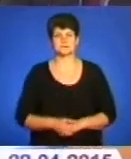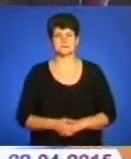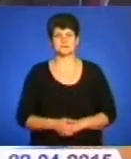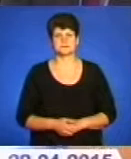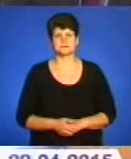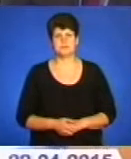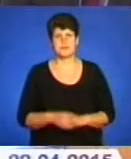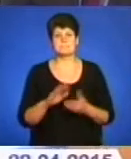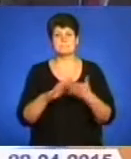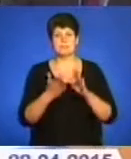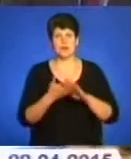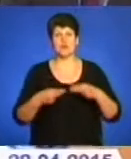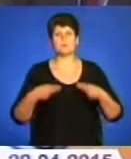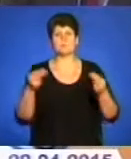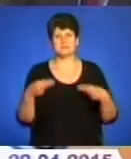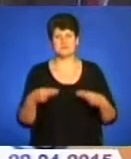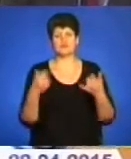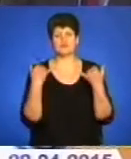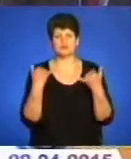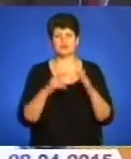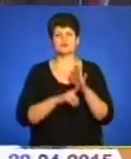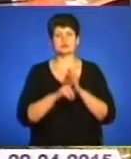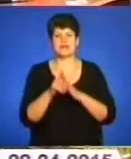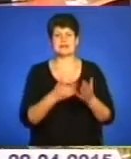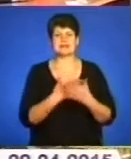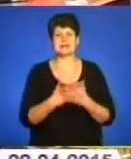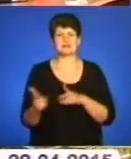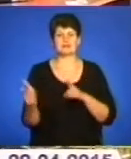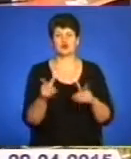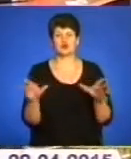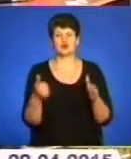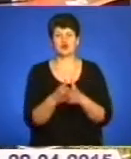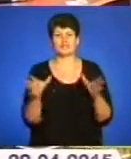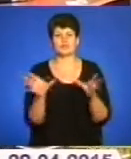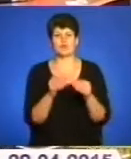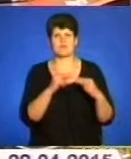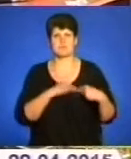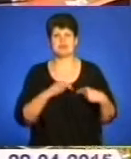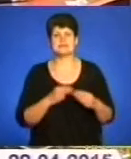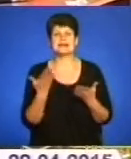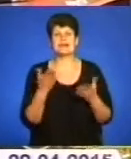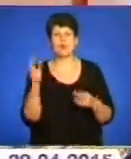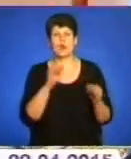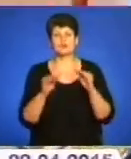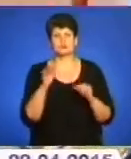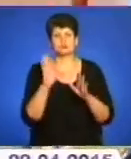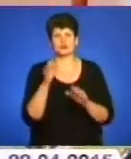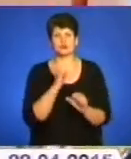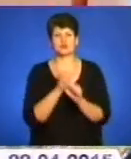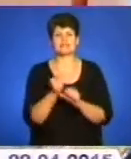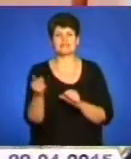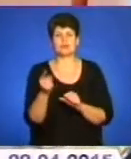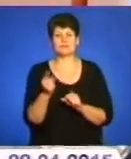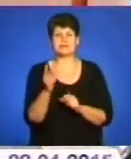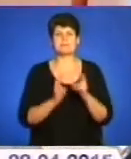Меморандум підписано. Відсьогодні розпочинається активна підготовка до співпраці. Які саме комплектуючі виготовлятимуть тернопільські